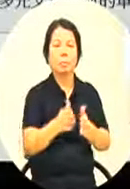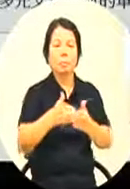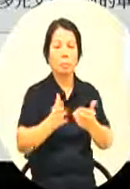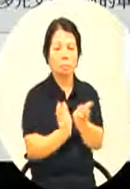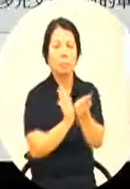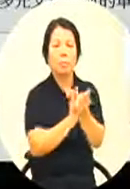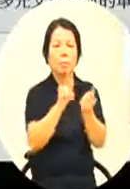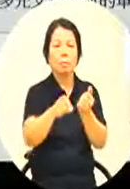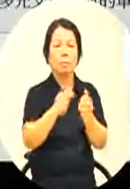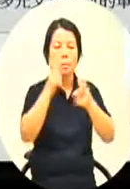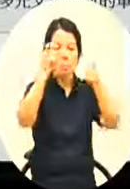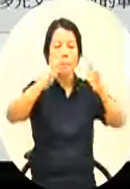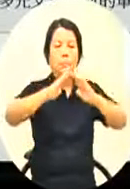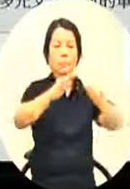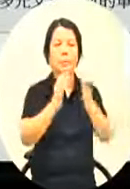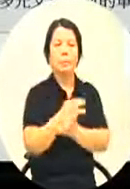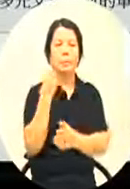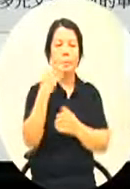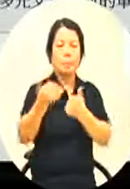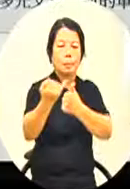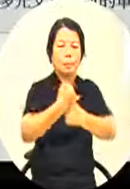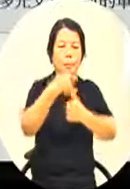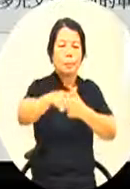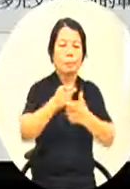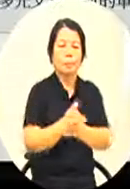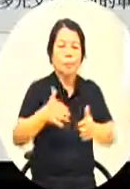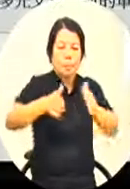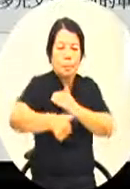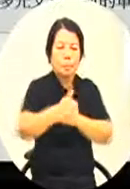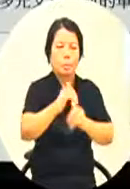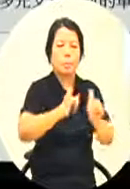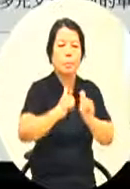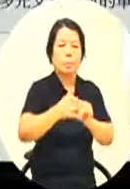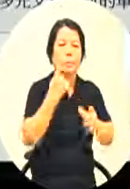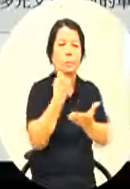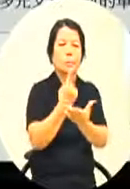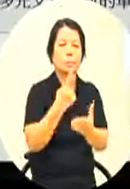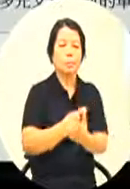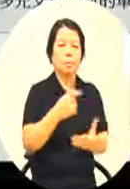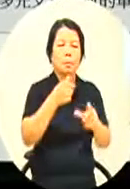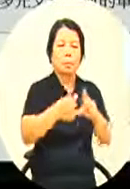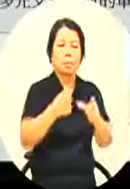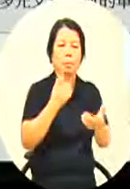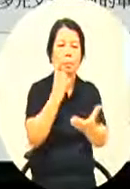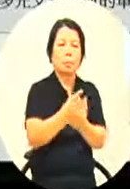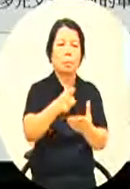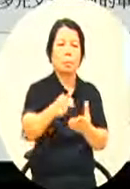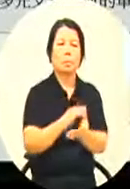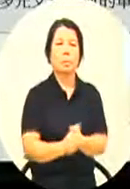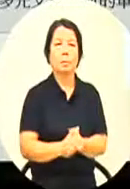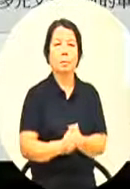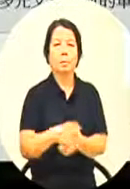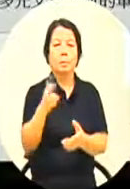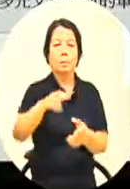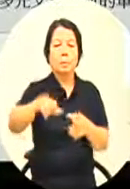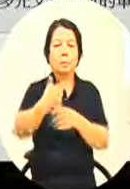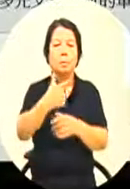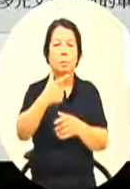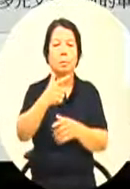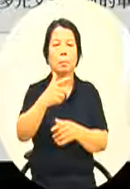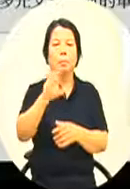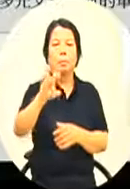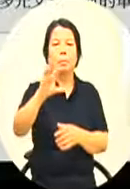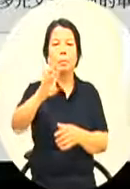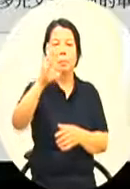励我们在高雄这些新住民能够走入社区航不浪当地加起来两千六百八十